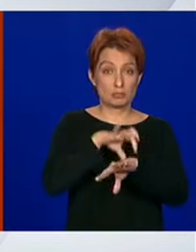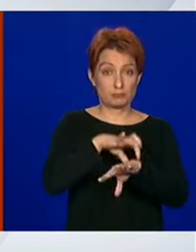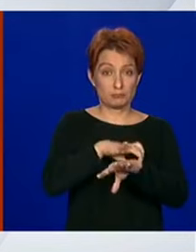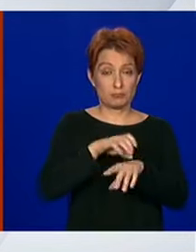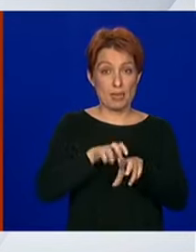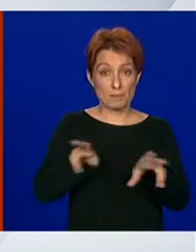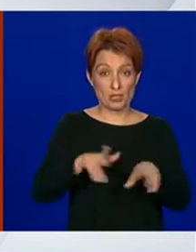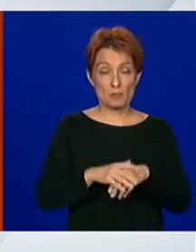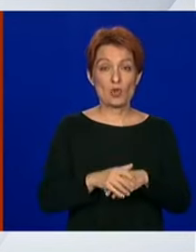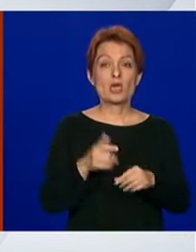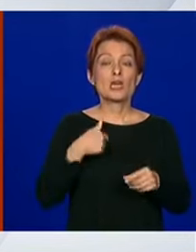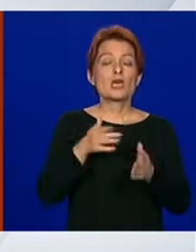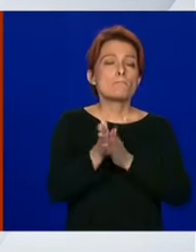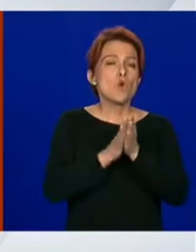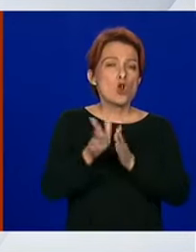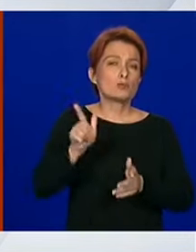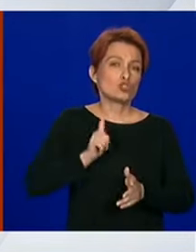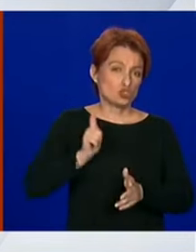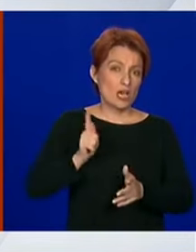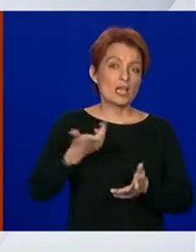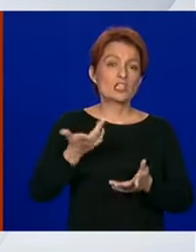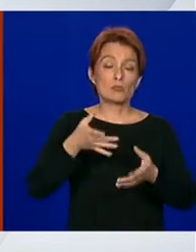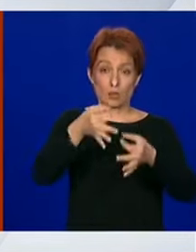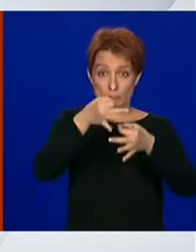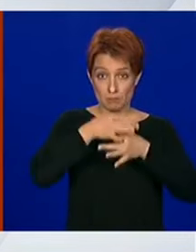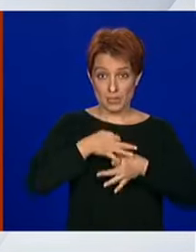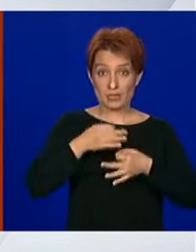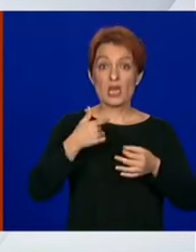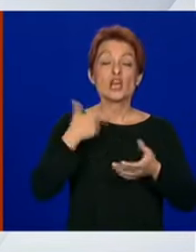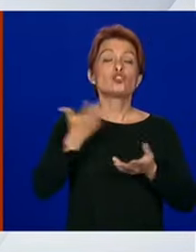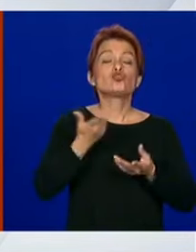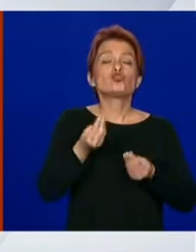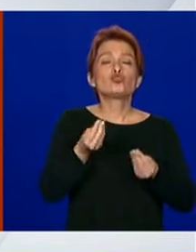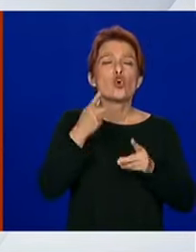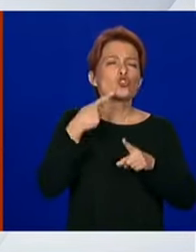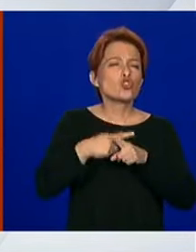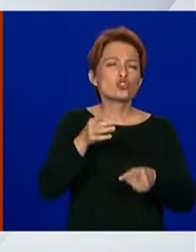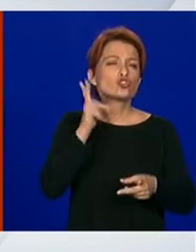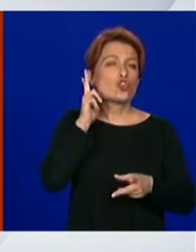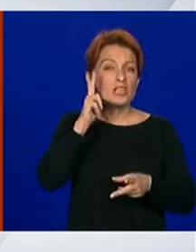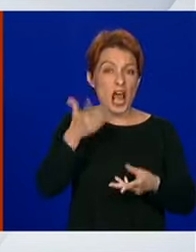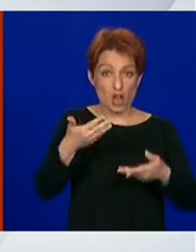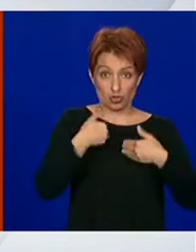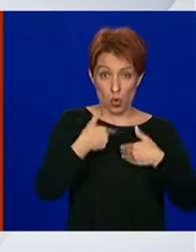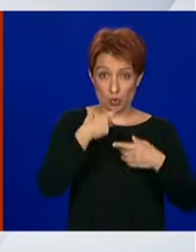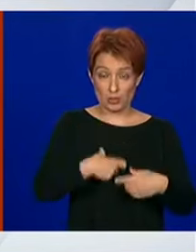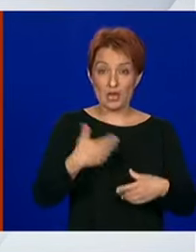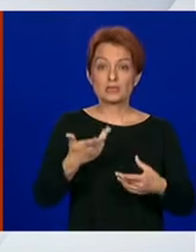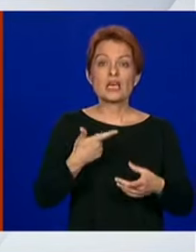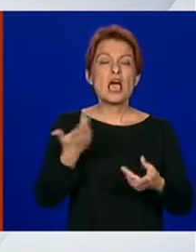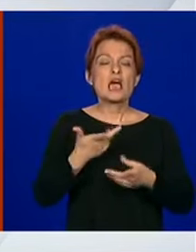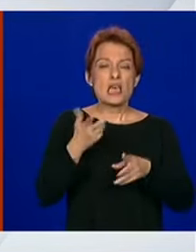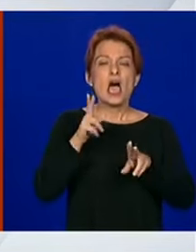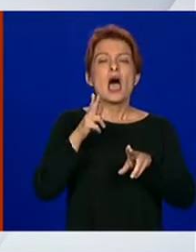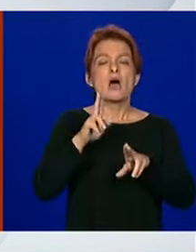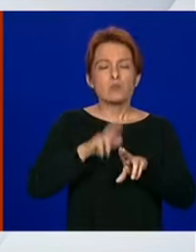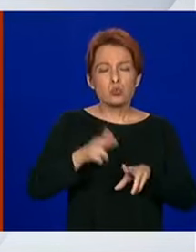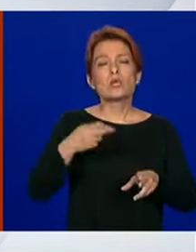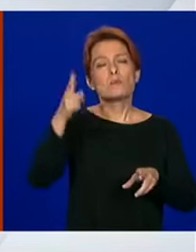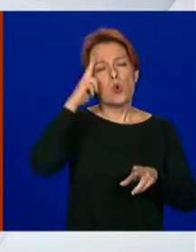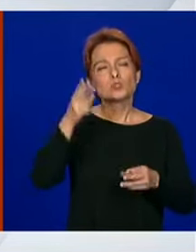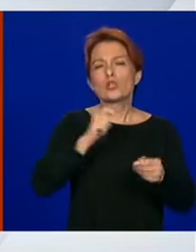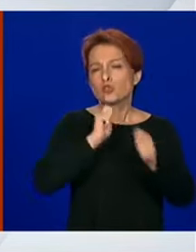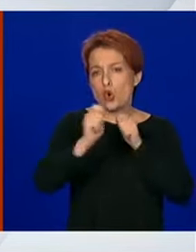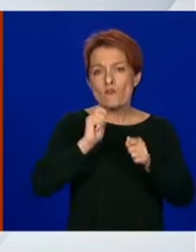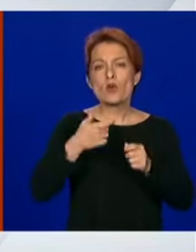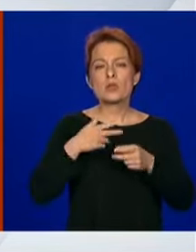pričekate da mi dobijemo taj upit, što se točno straži, što se točno od nas straži i onog časa kad to bude poznato, mi ćemo naravno